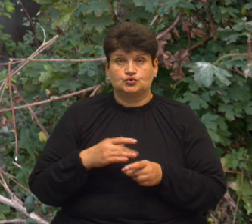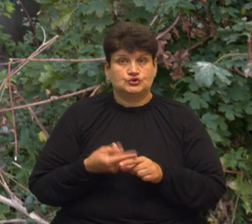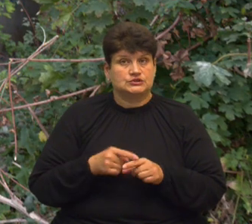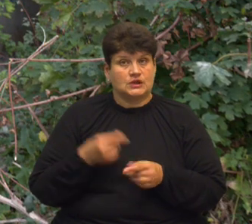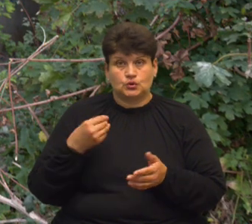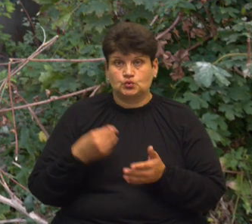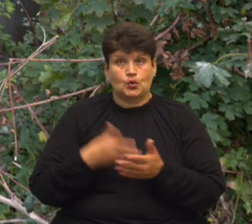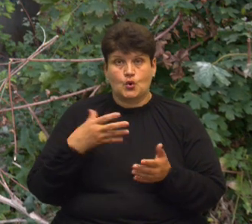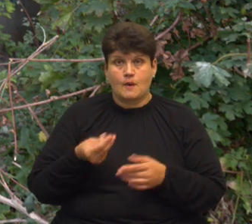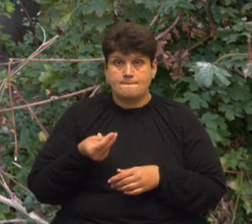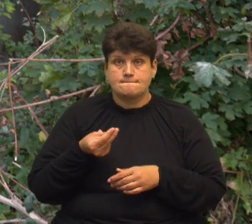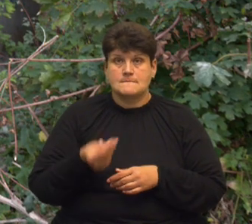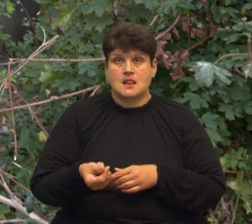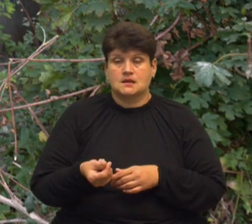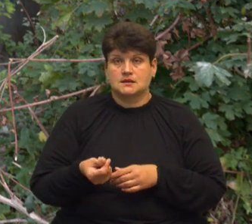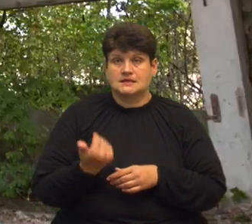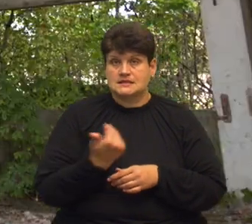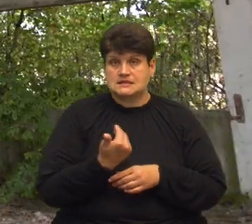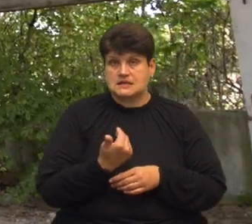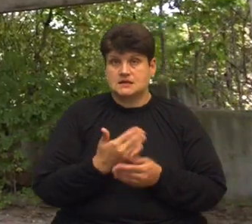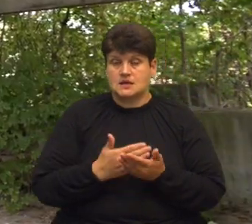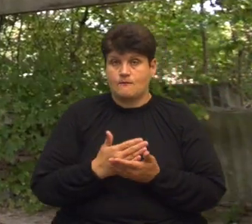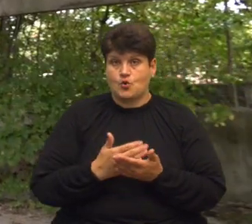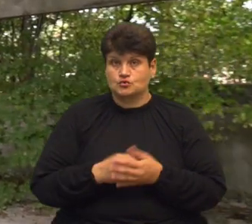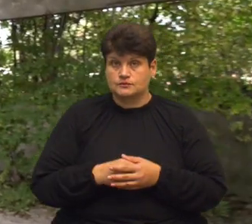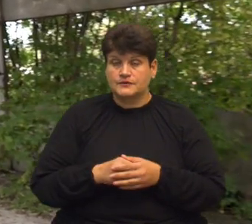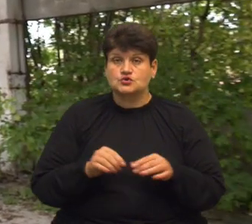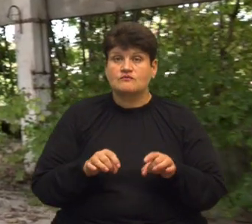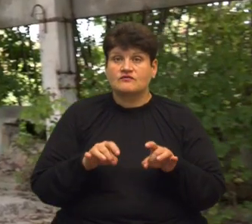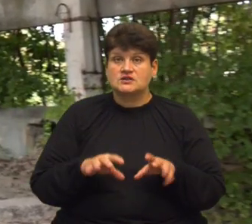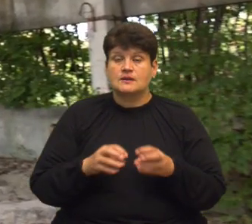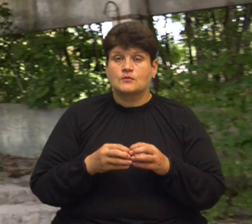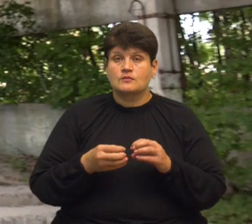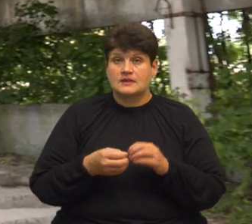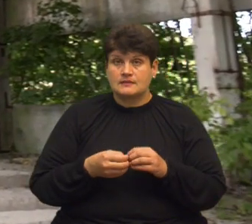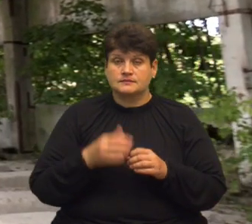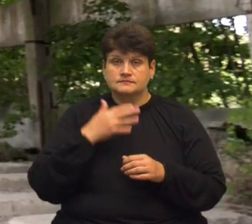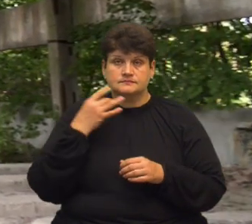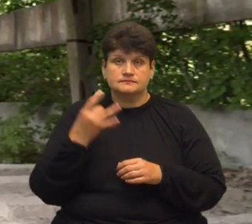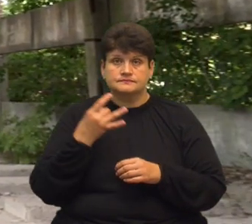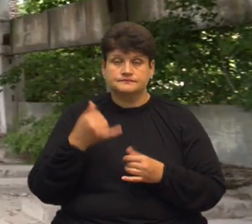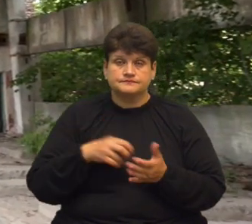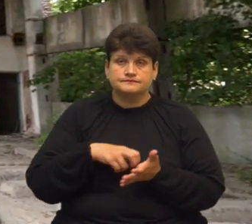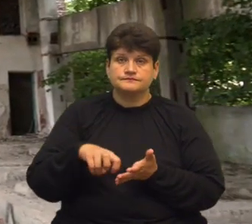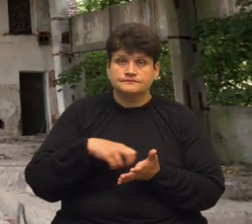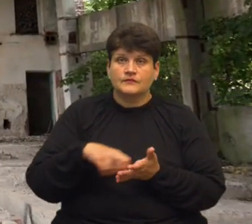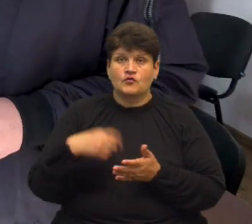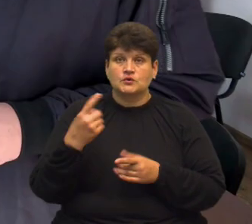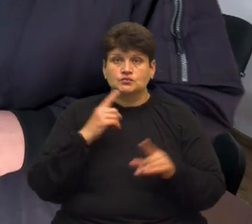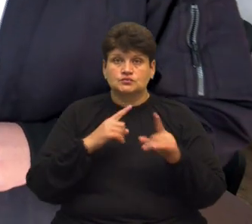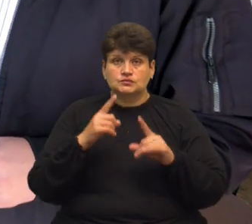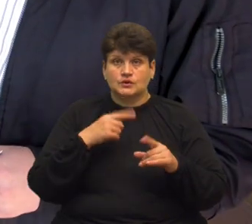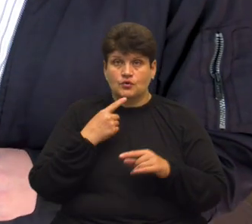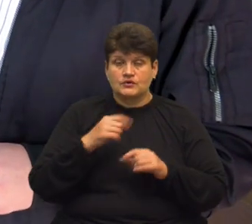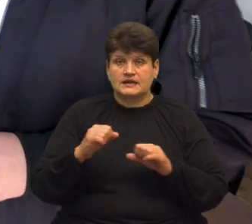платити за їхні послуги. Щоб вирішити проблему, неодноразово зверталися з листами до обласної ради, розповідає